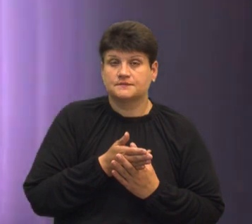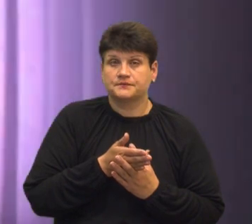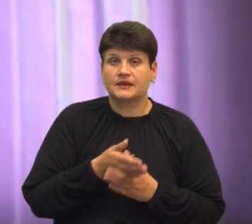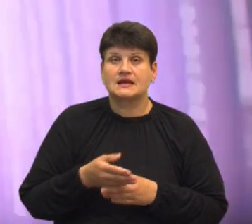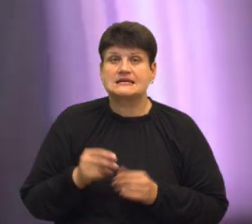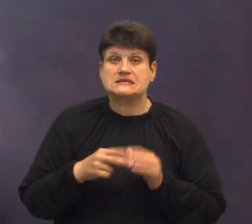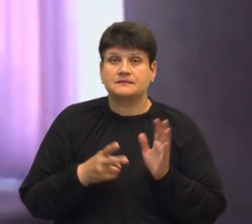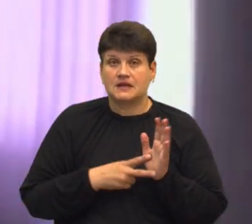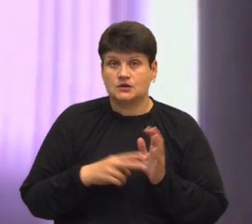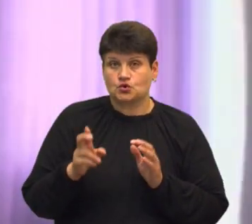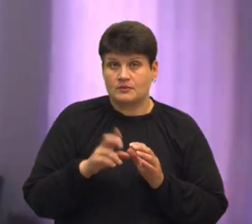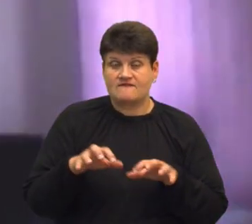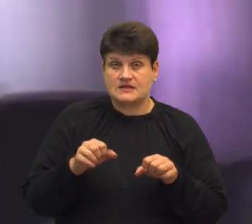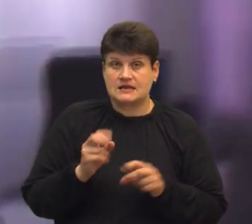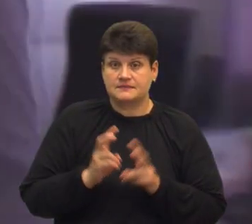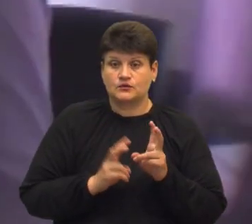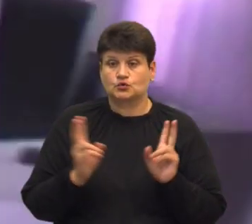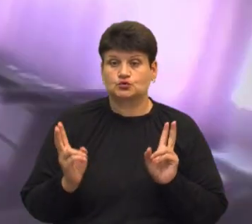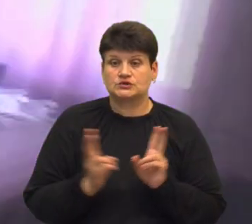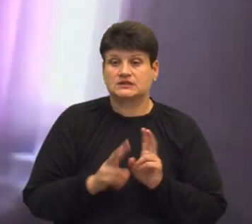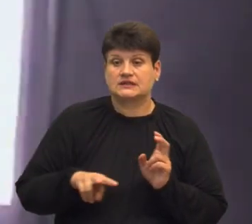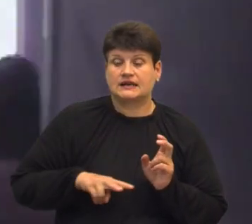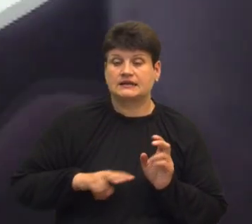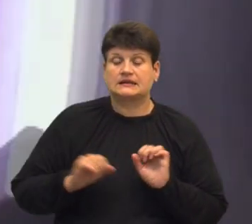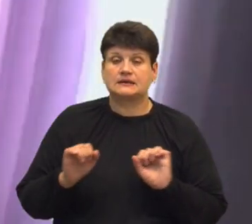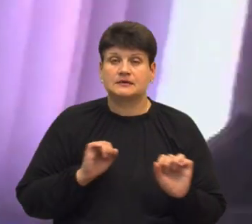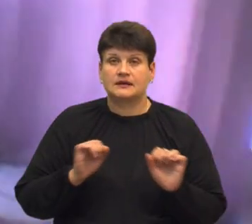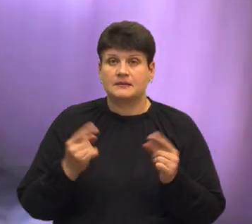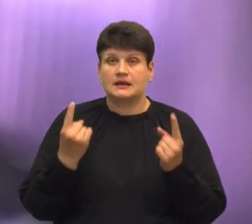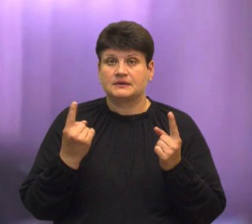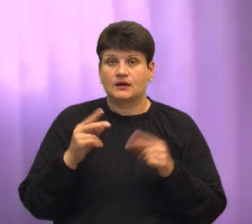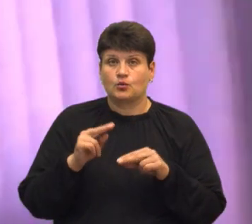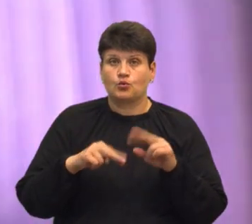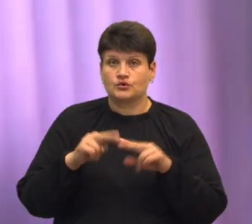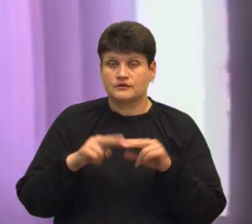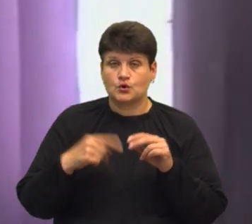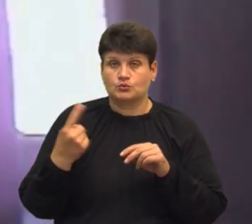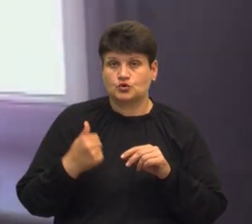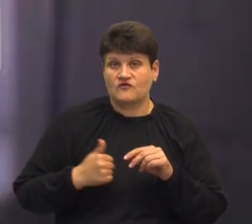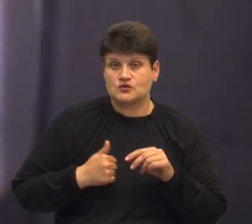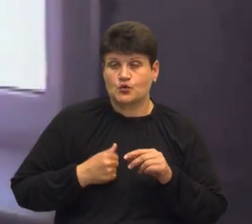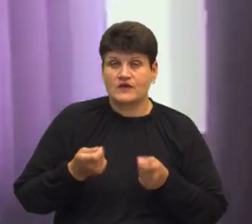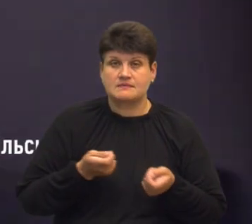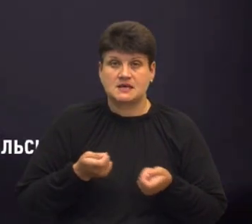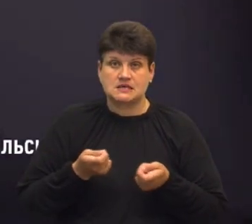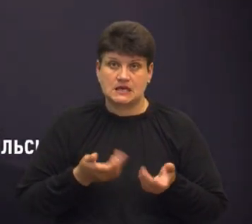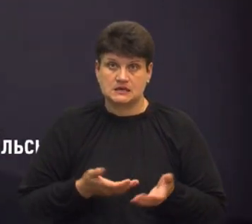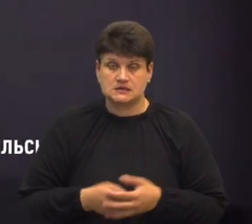березня власник підприємства зустрівся з директором департаменту капітального будівництва обласної військової адміністрації.